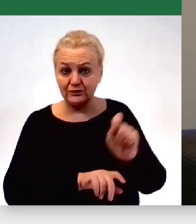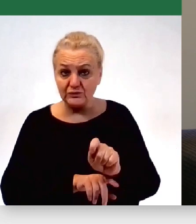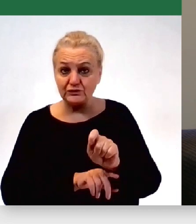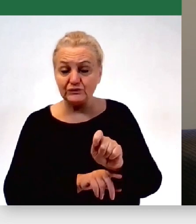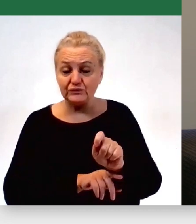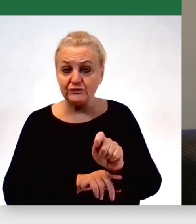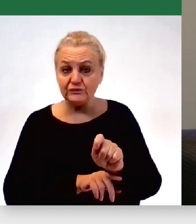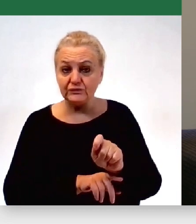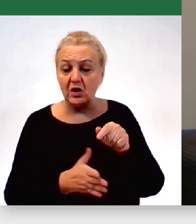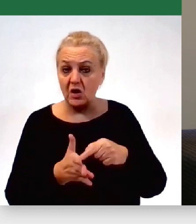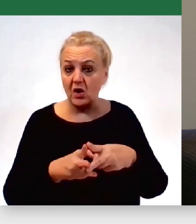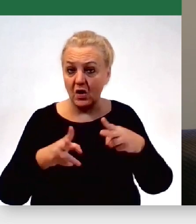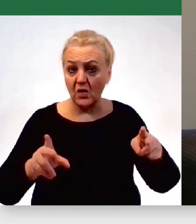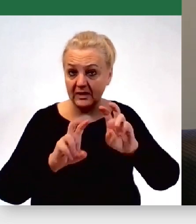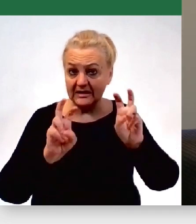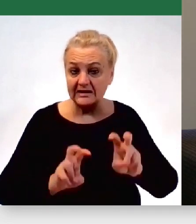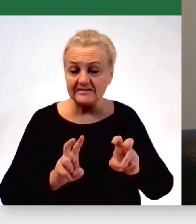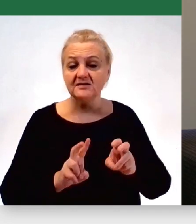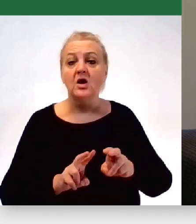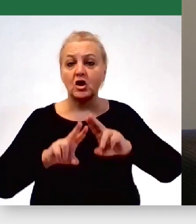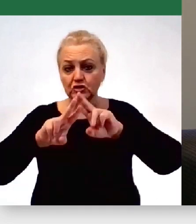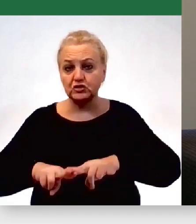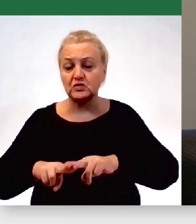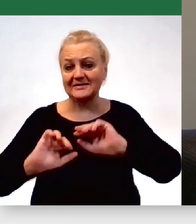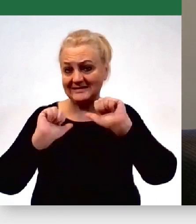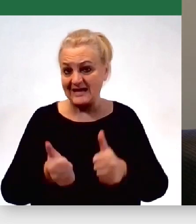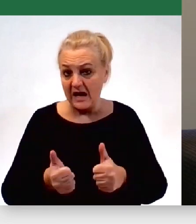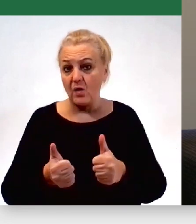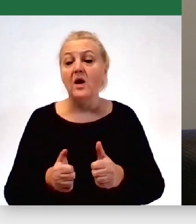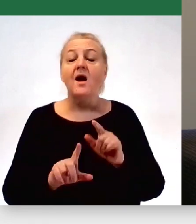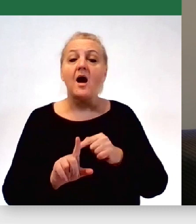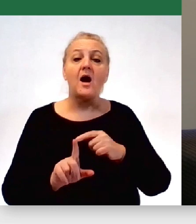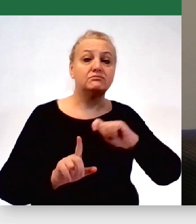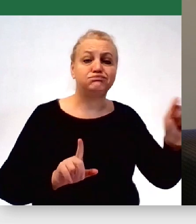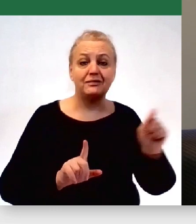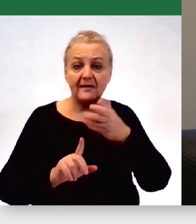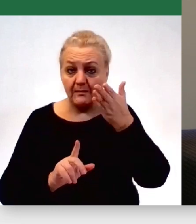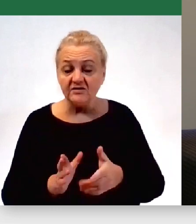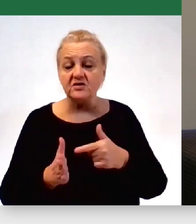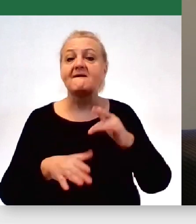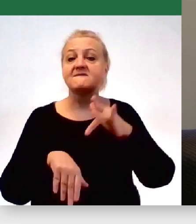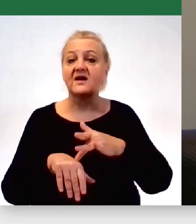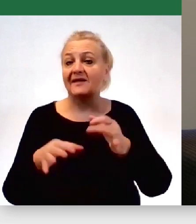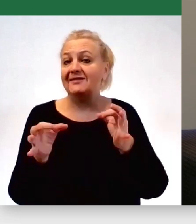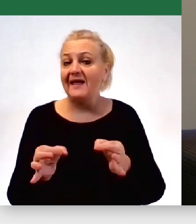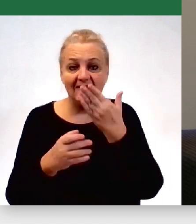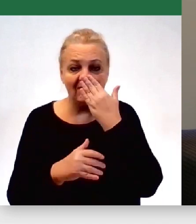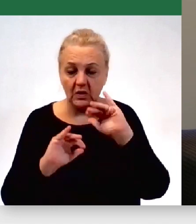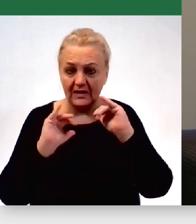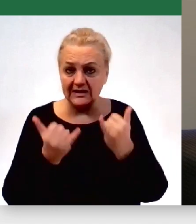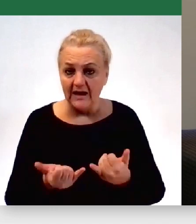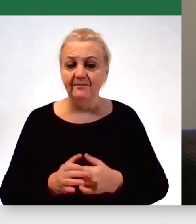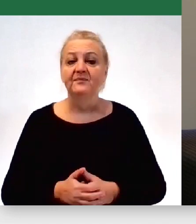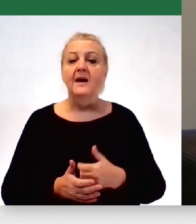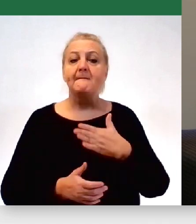podczas tego kryzysu, zostaną u nas na stałe, a nie przyjadą i wyjadą. Jaki jest efekt w tej chwili? Teraz jest taki efekt, że